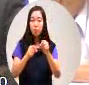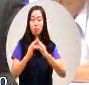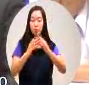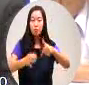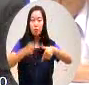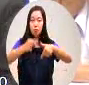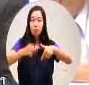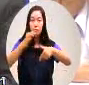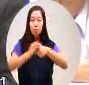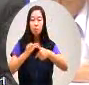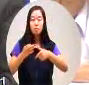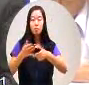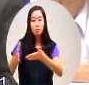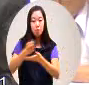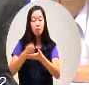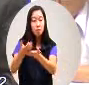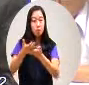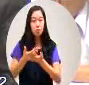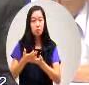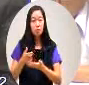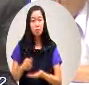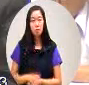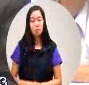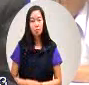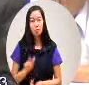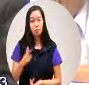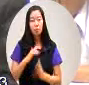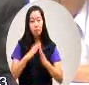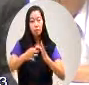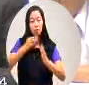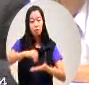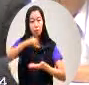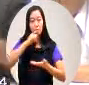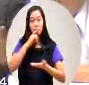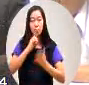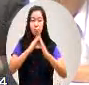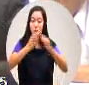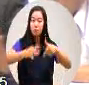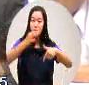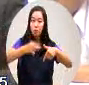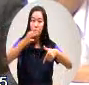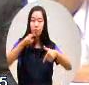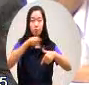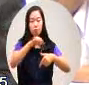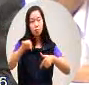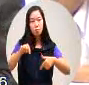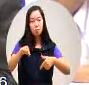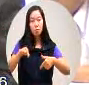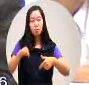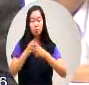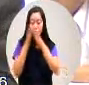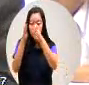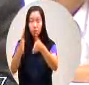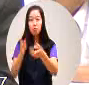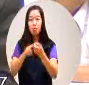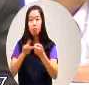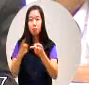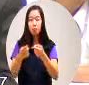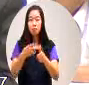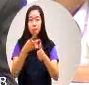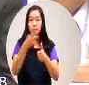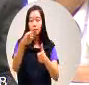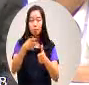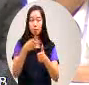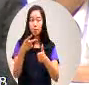下去征收所以議員这个提供的要照市价应该这是一个这个方向是政客第二点就是